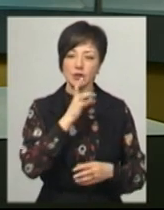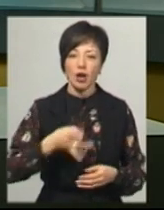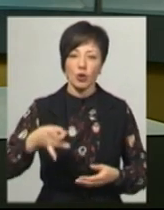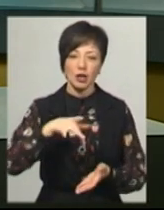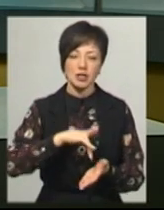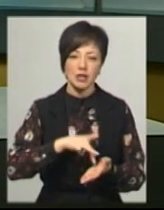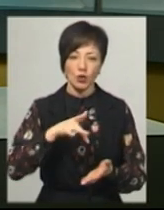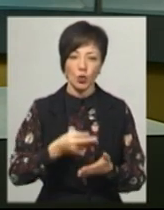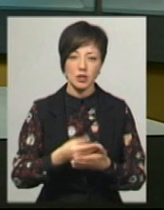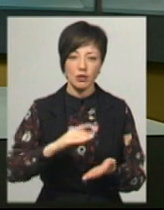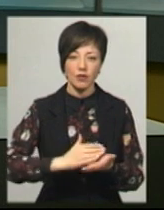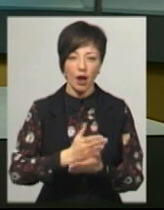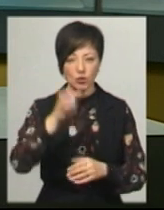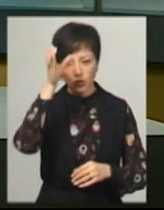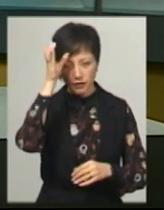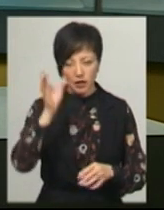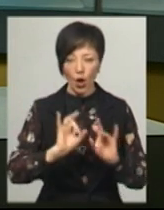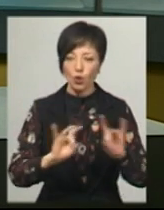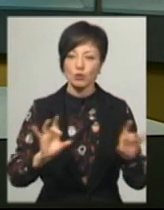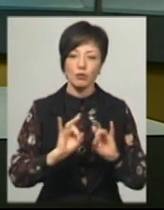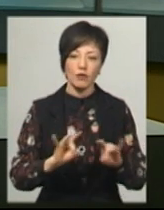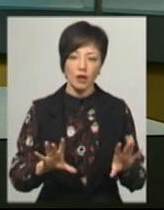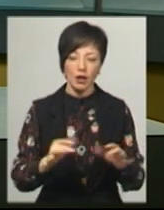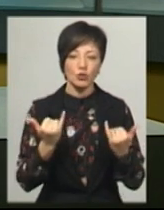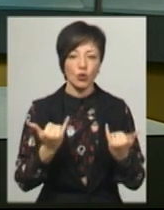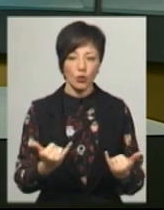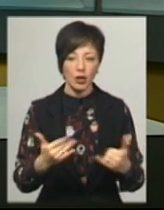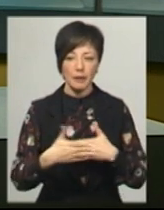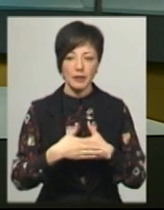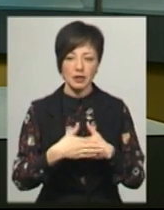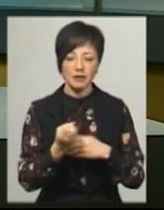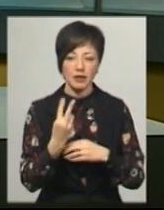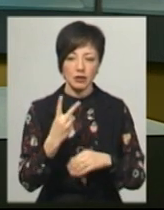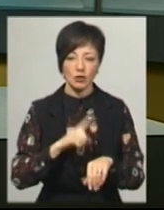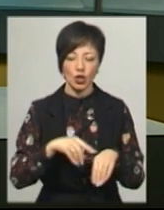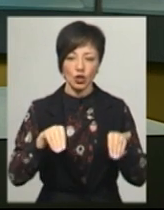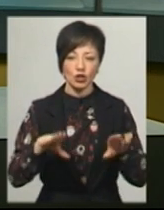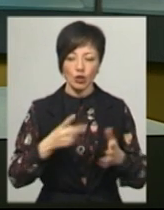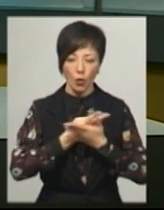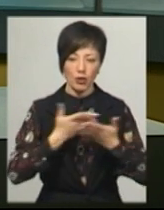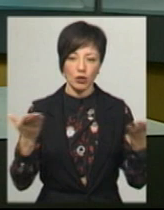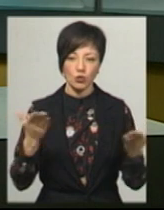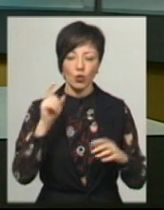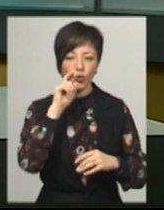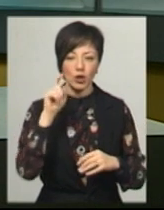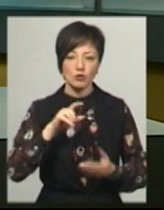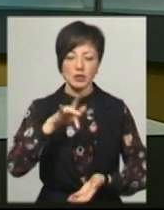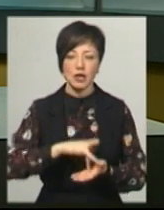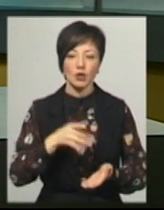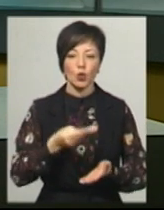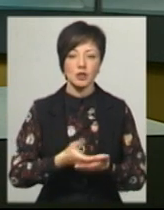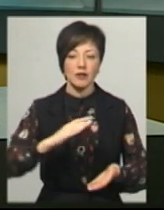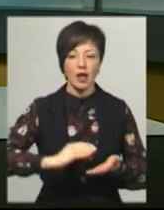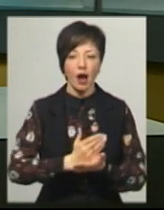регіонального центру оцінювання якості освіти, розповіла. Сьогодні близько о півдня таке рішення оприлюднили в Українському центрі